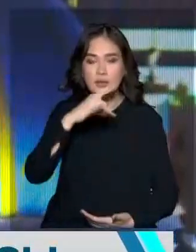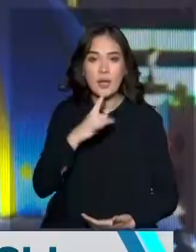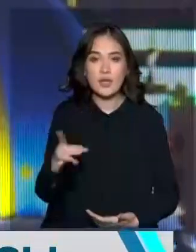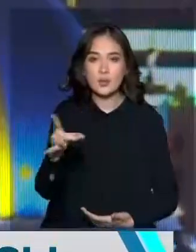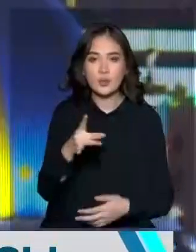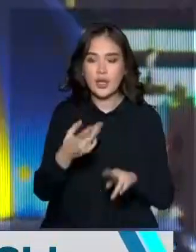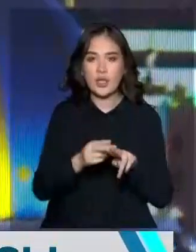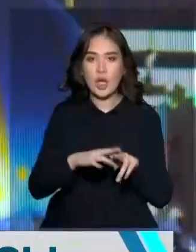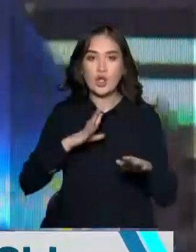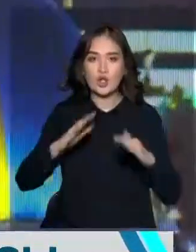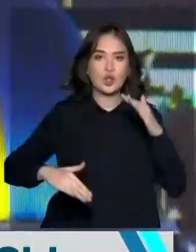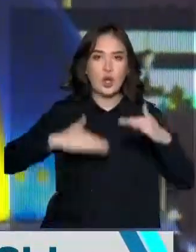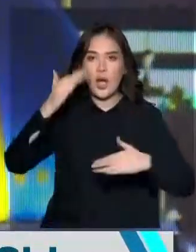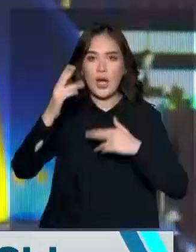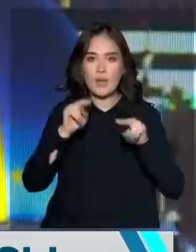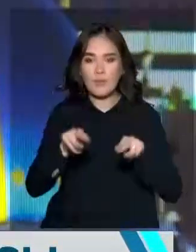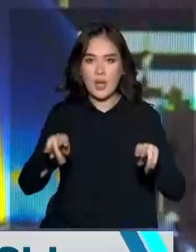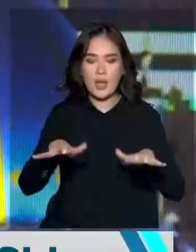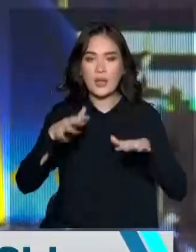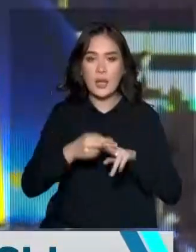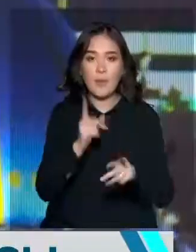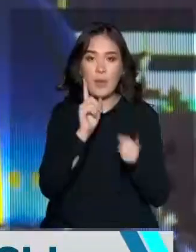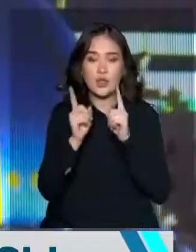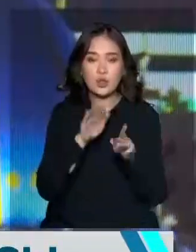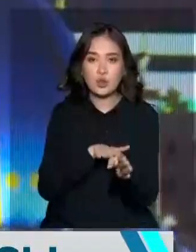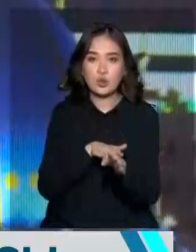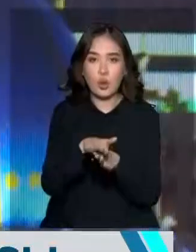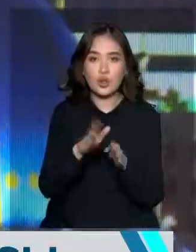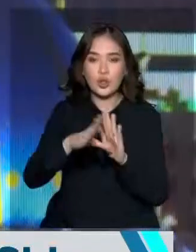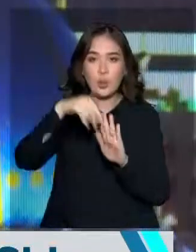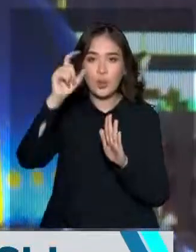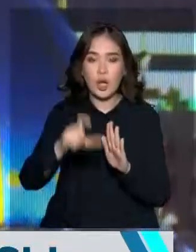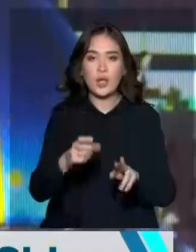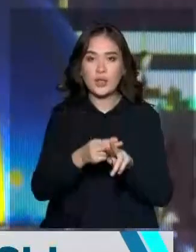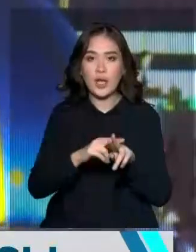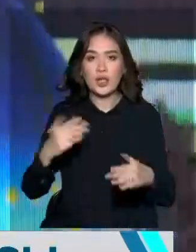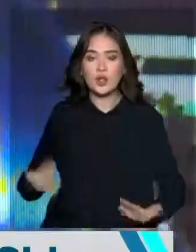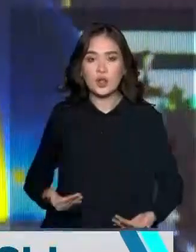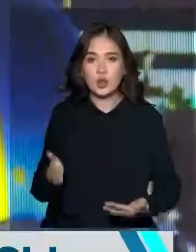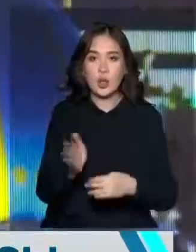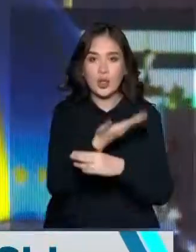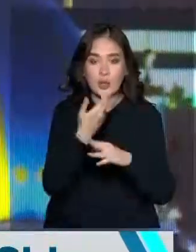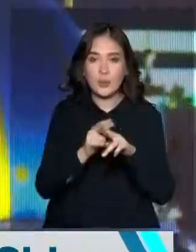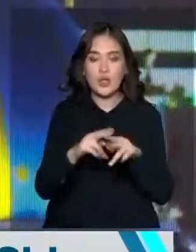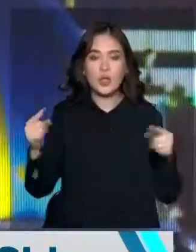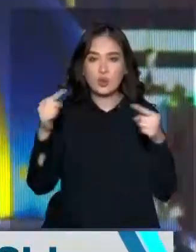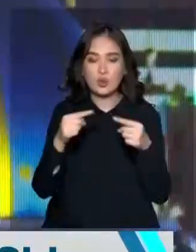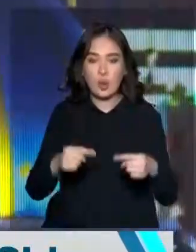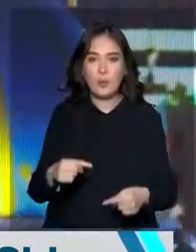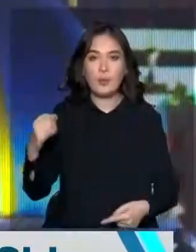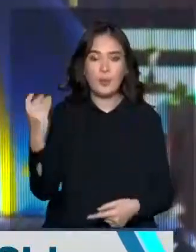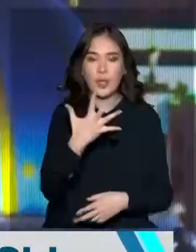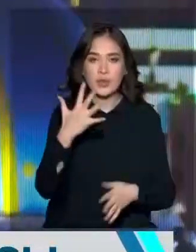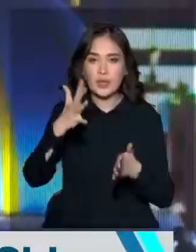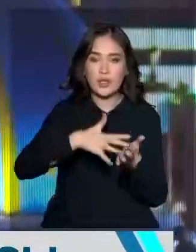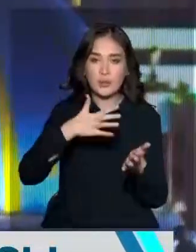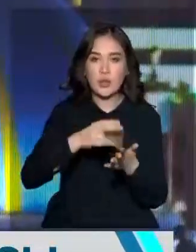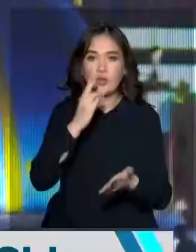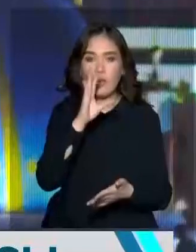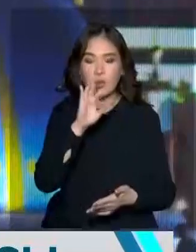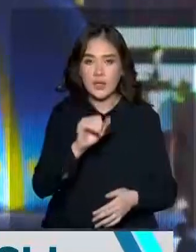асамблеясының